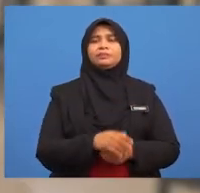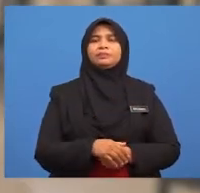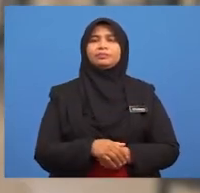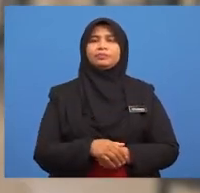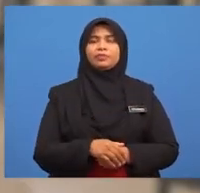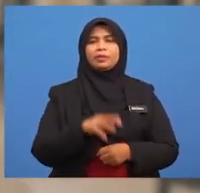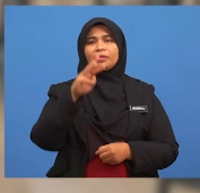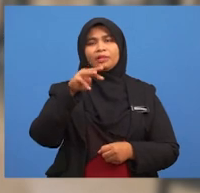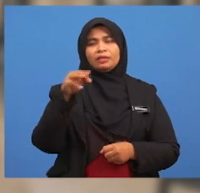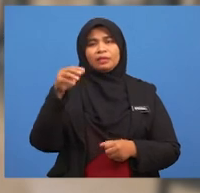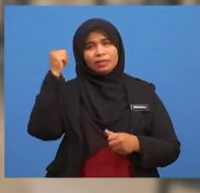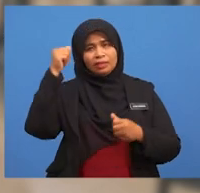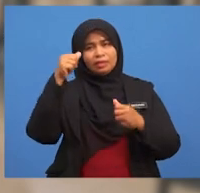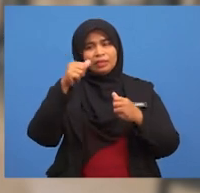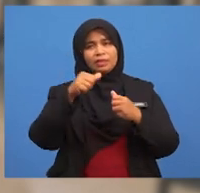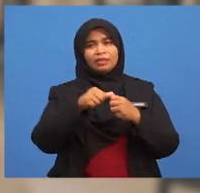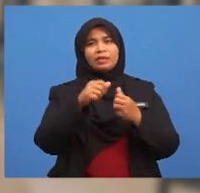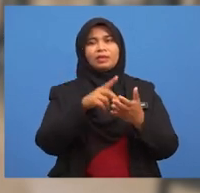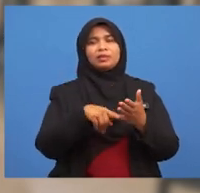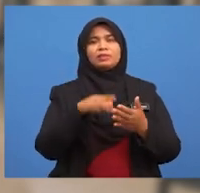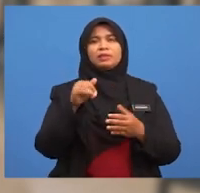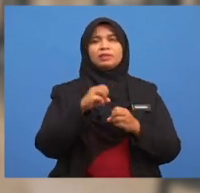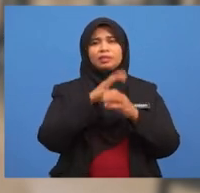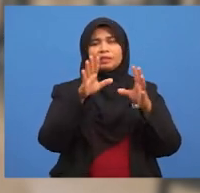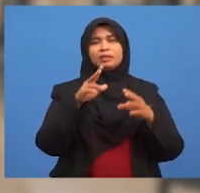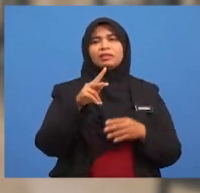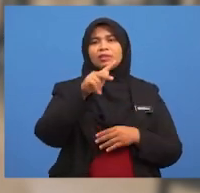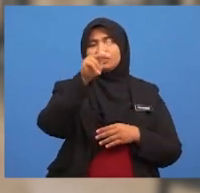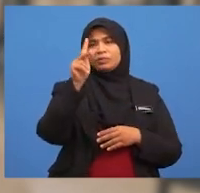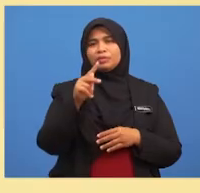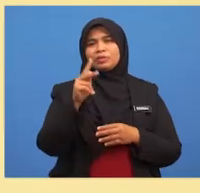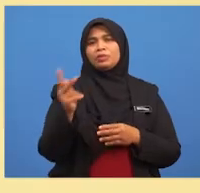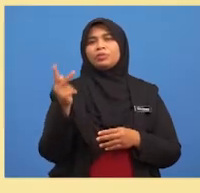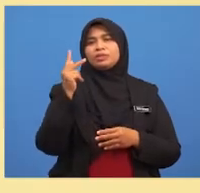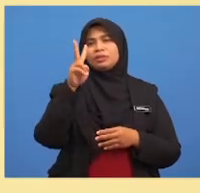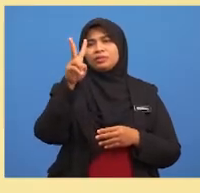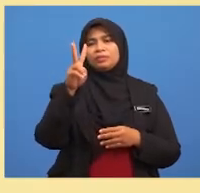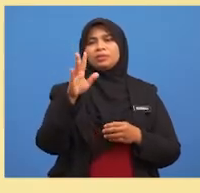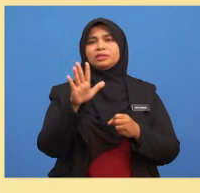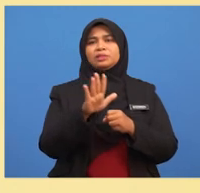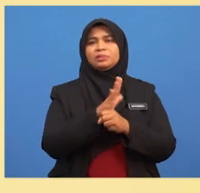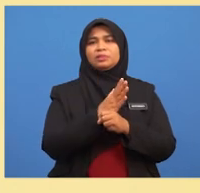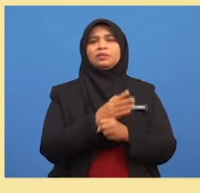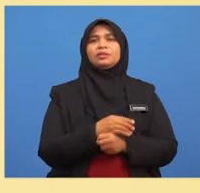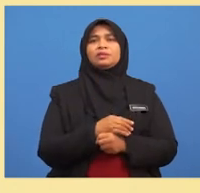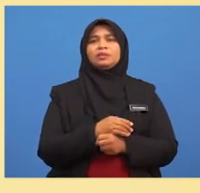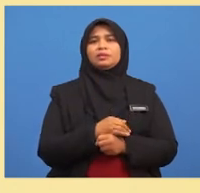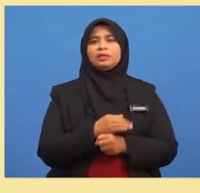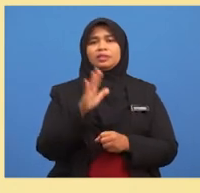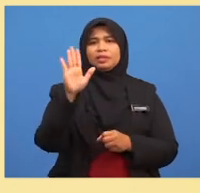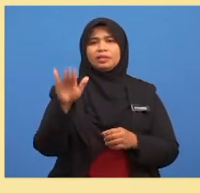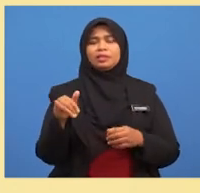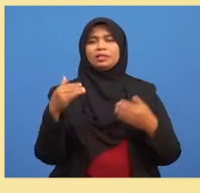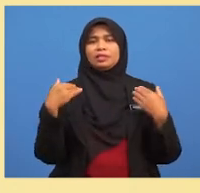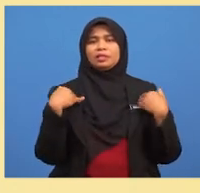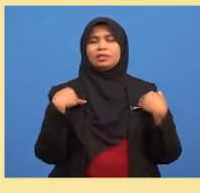ingat tak apa yang dikatakan nombor kuasa 2 sempurna? Kuasa 2 sempurna yang terdapat